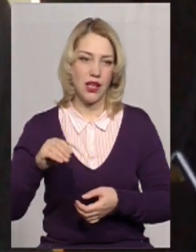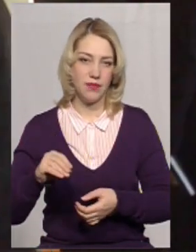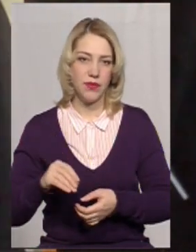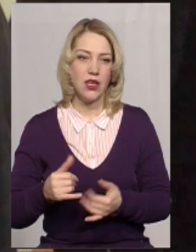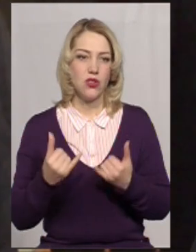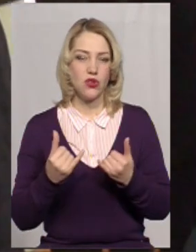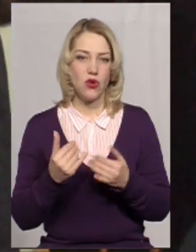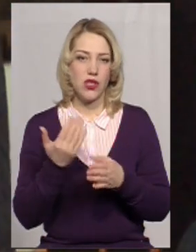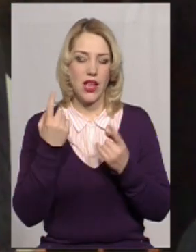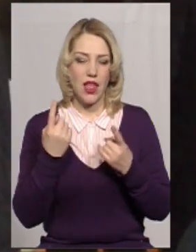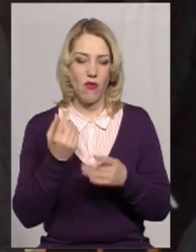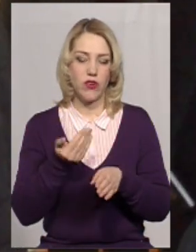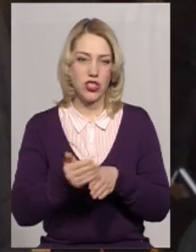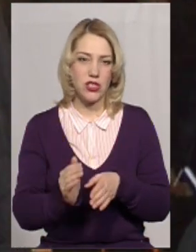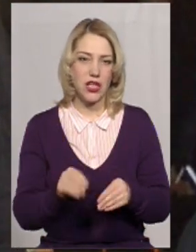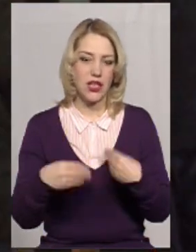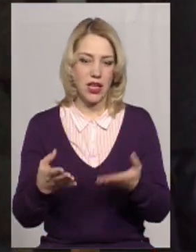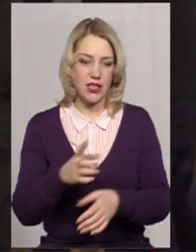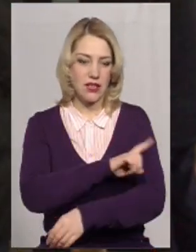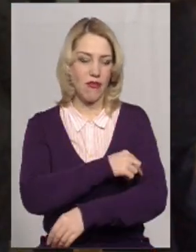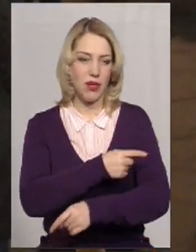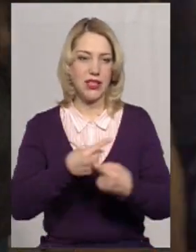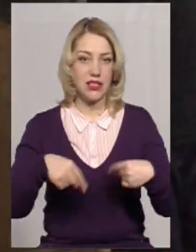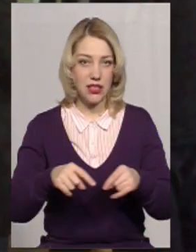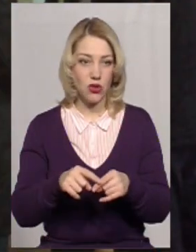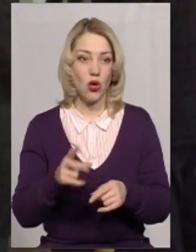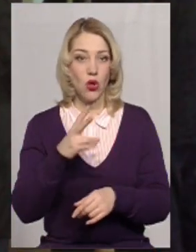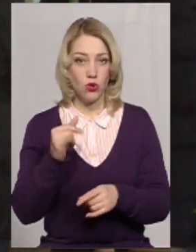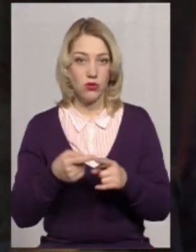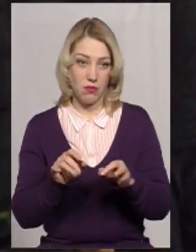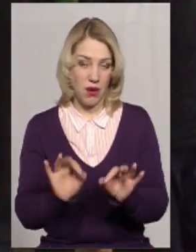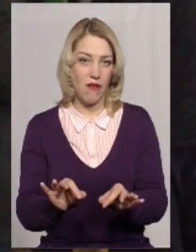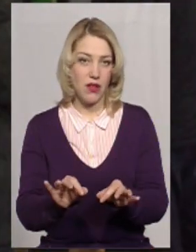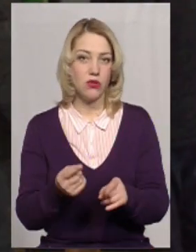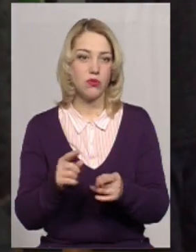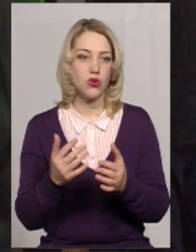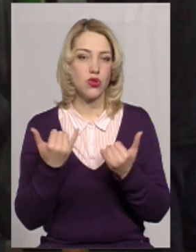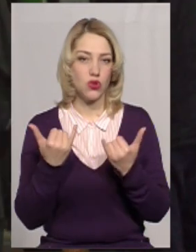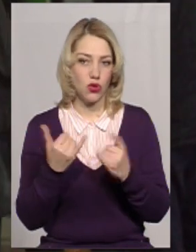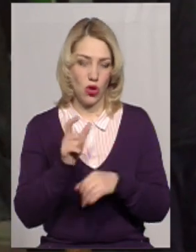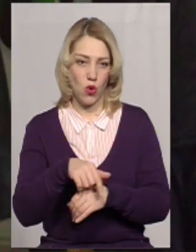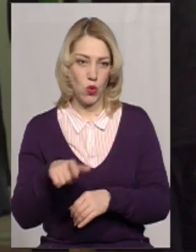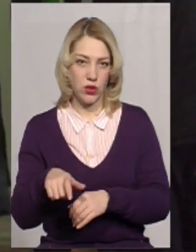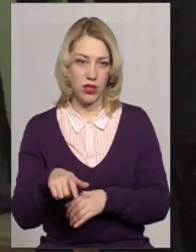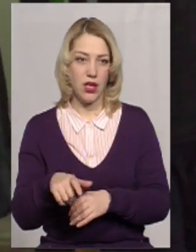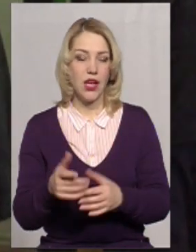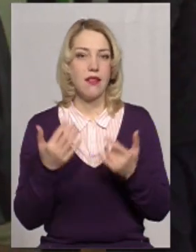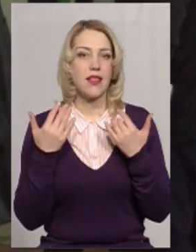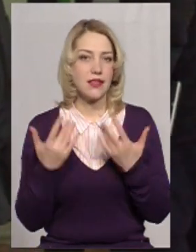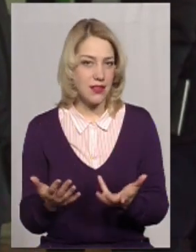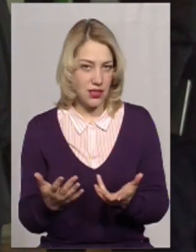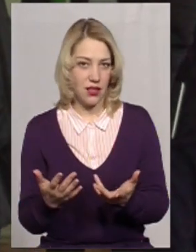левого частку віддається на медицину. Ну, це правильно, тому що сьогодні люди настільки